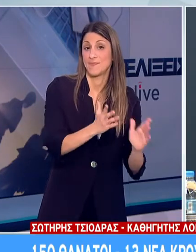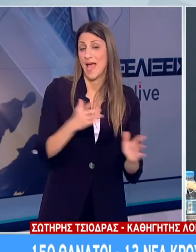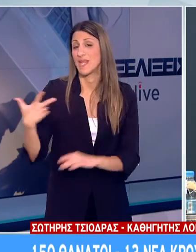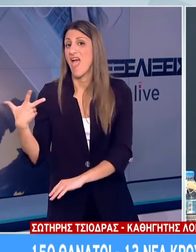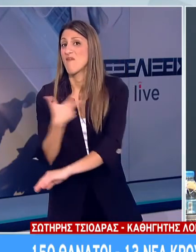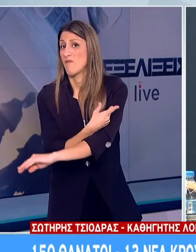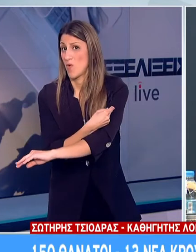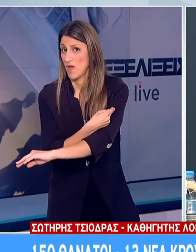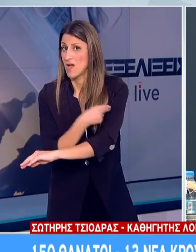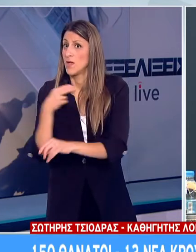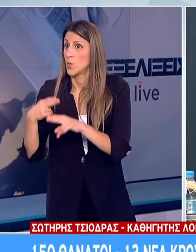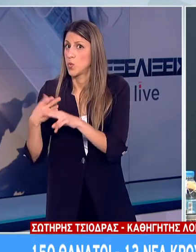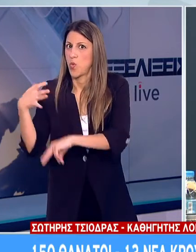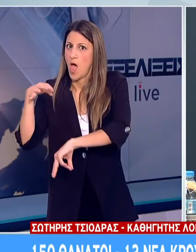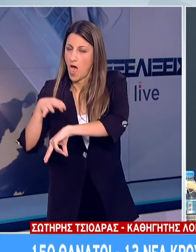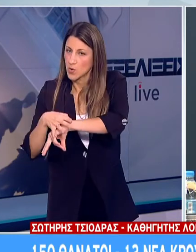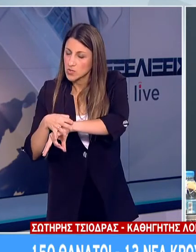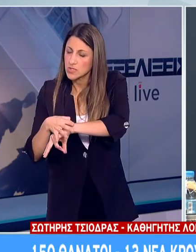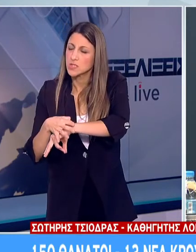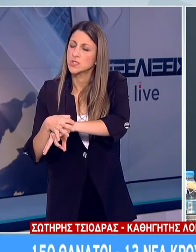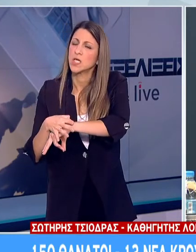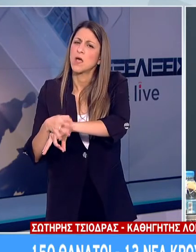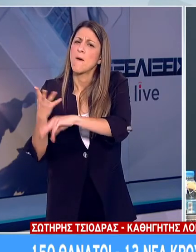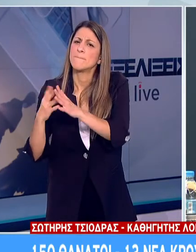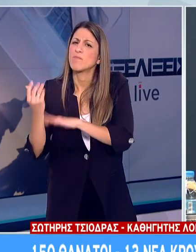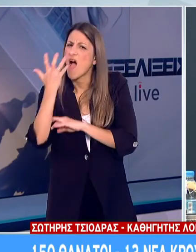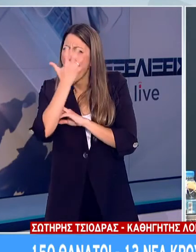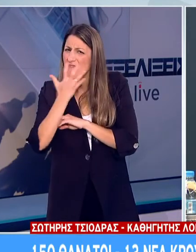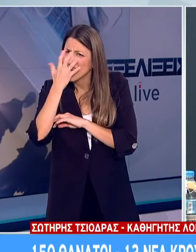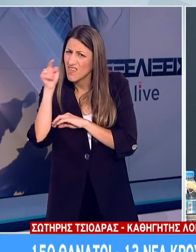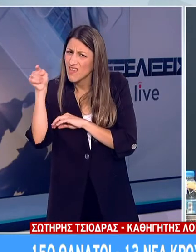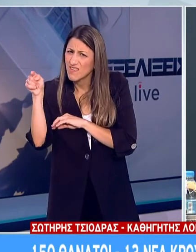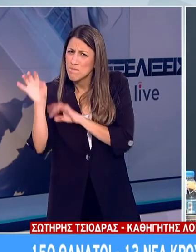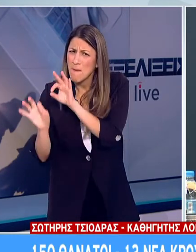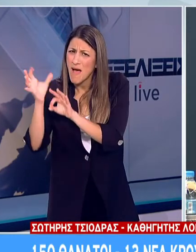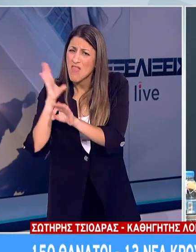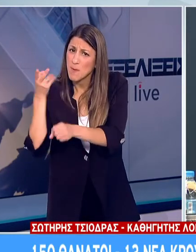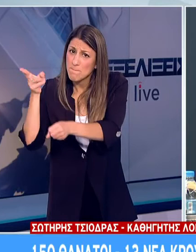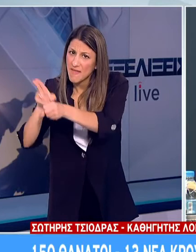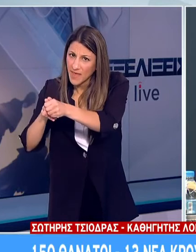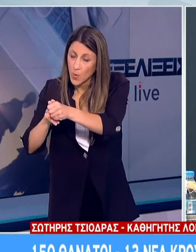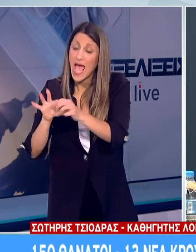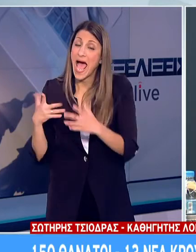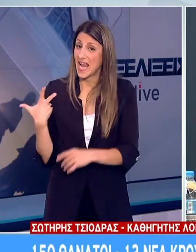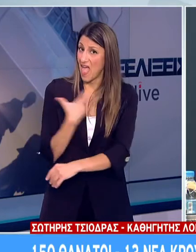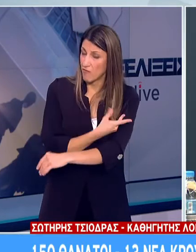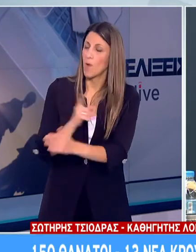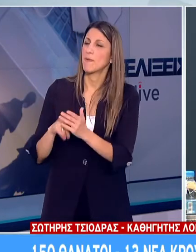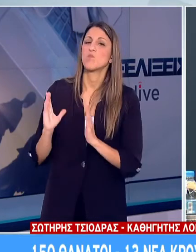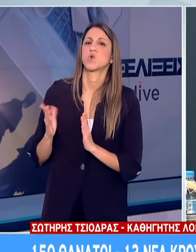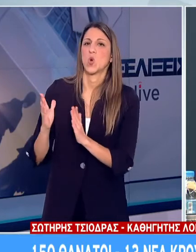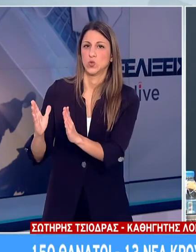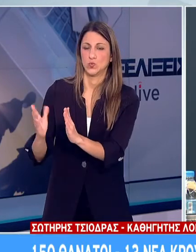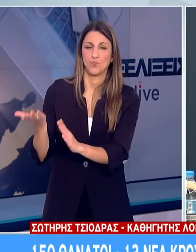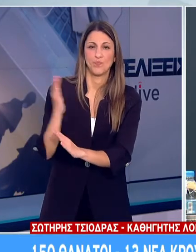τον κόσμο και ιδιαίτερα σε χώρες υπανάπτυκτες σε χώρες του αναπτυσσόμενου κόσμου Δύο, κάποια εμβόλια όπως το